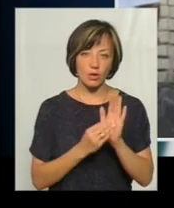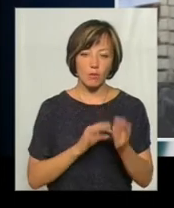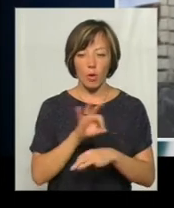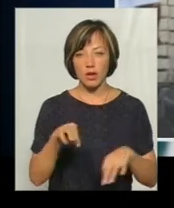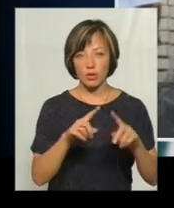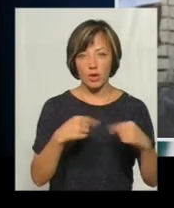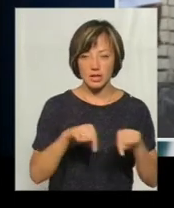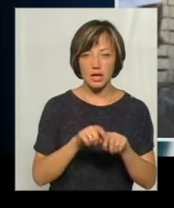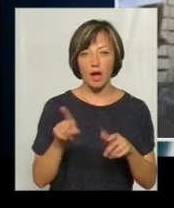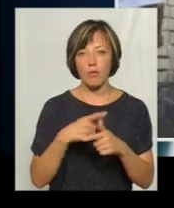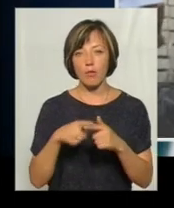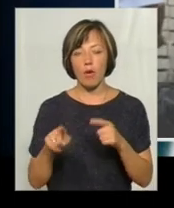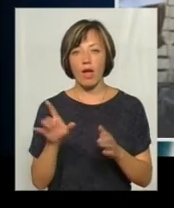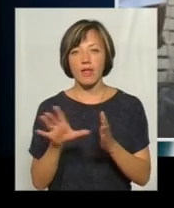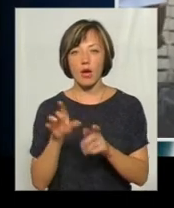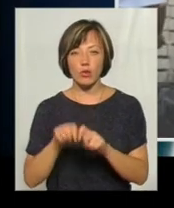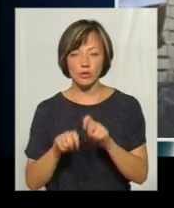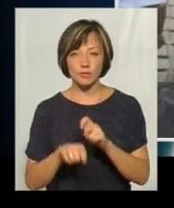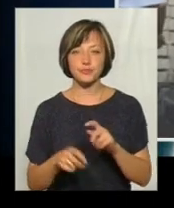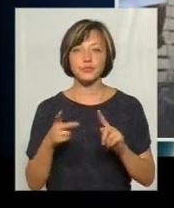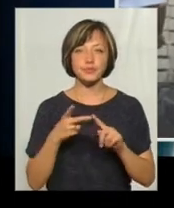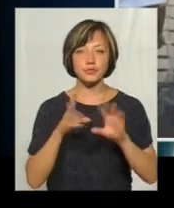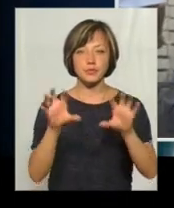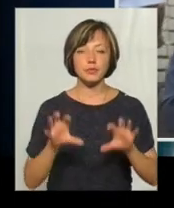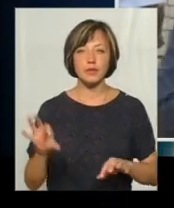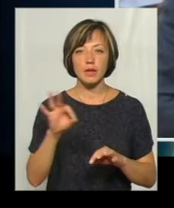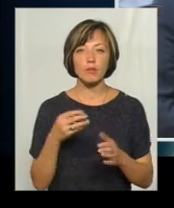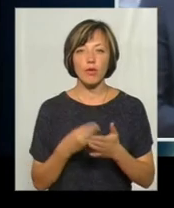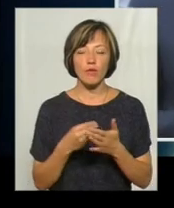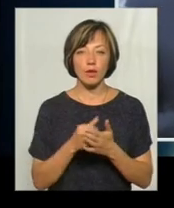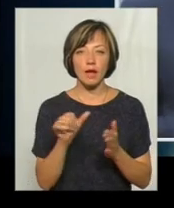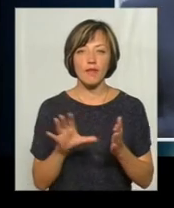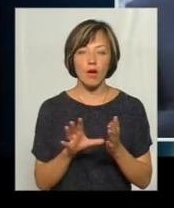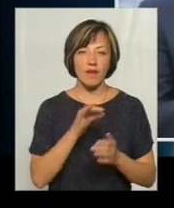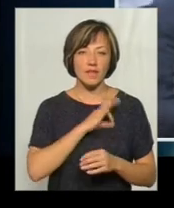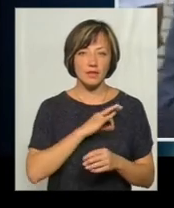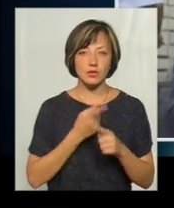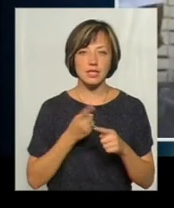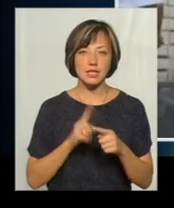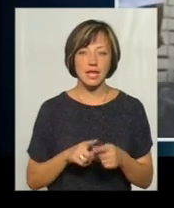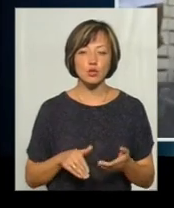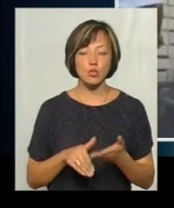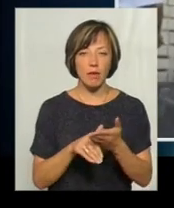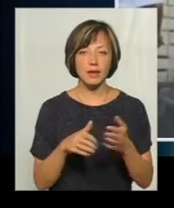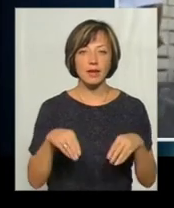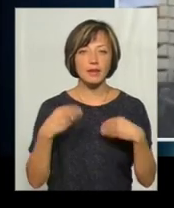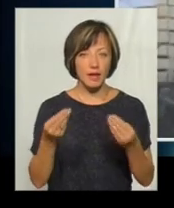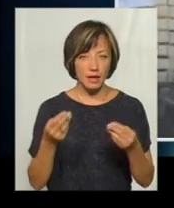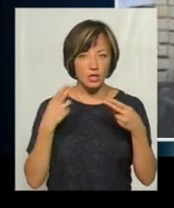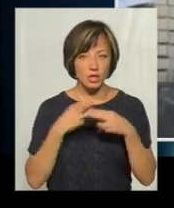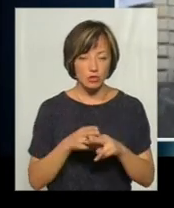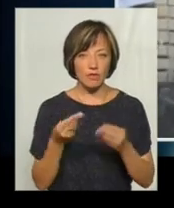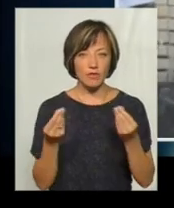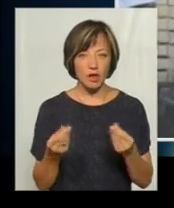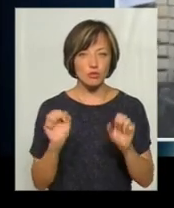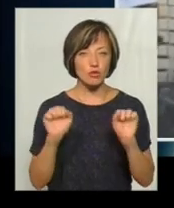організації, або енергоаудитори. Другий закон, це закон про фонд енергоефективністі, це інструмент, який дає технічну і